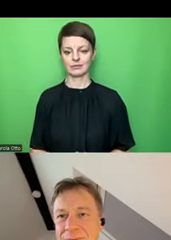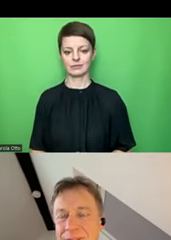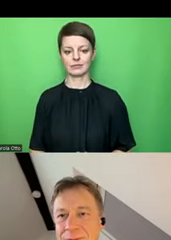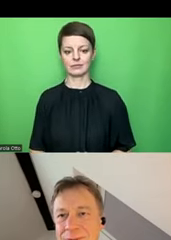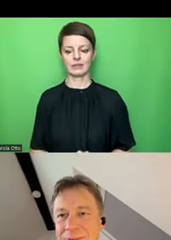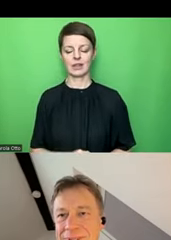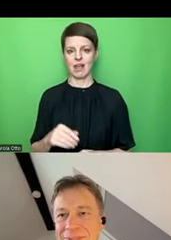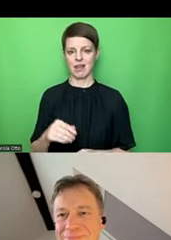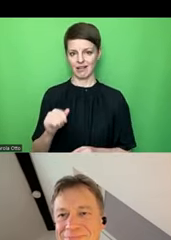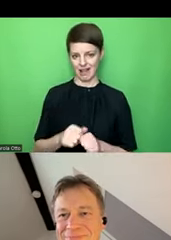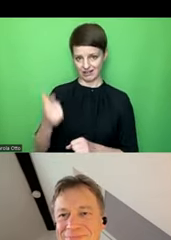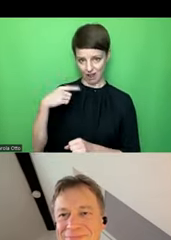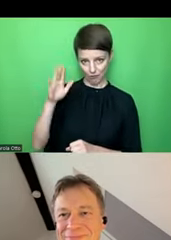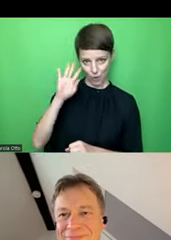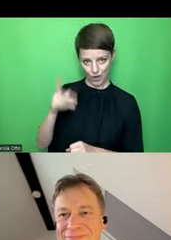Gregor, kannst du uns hören?